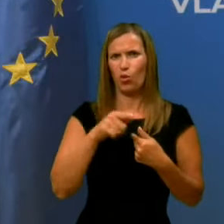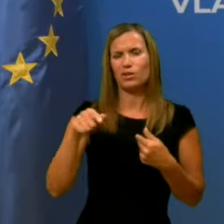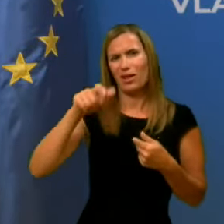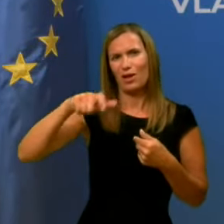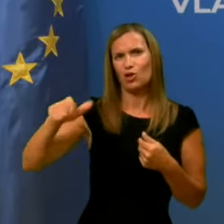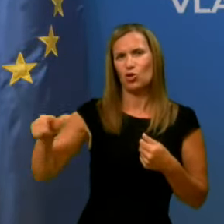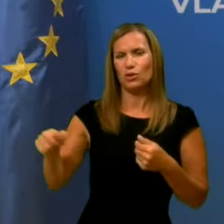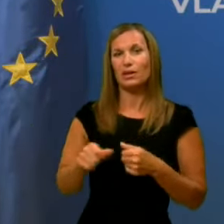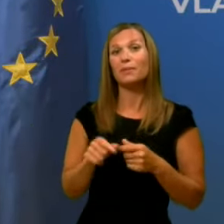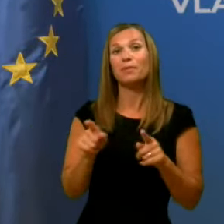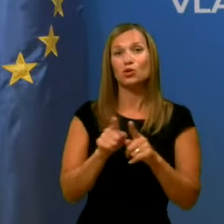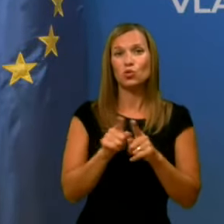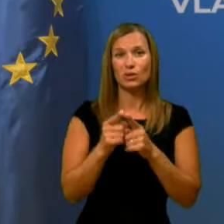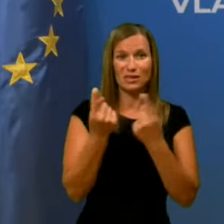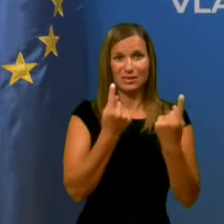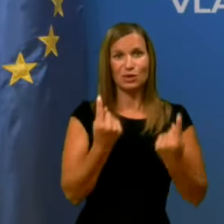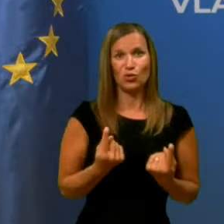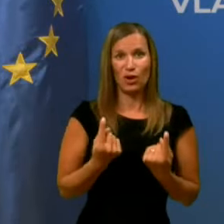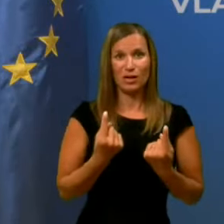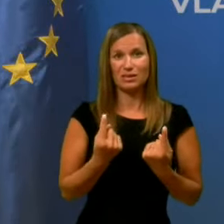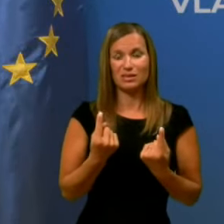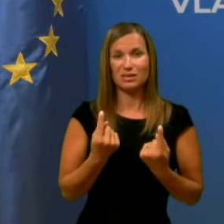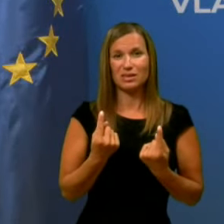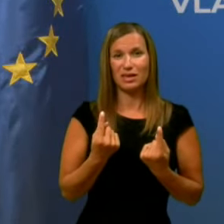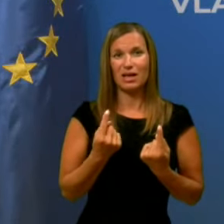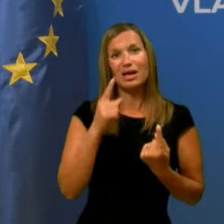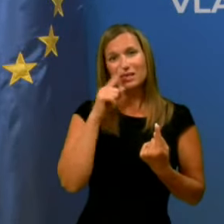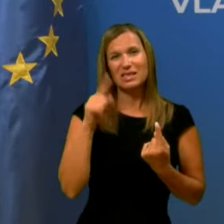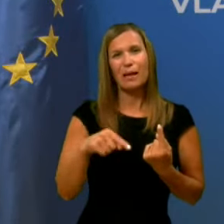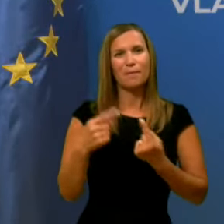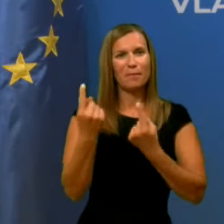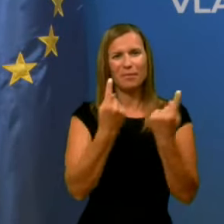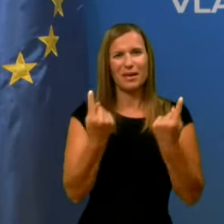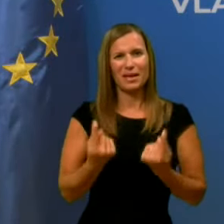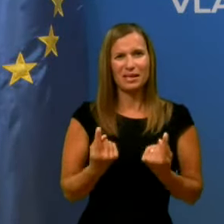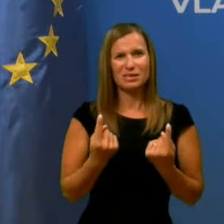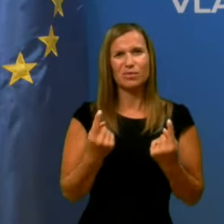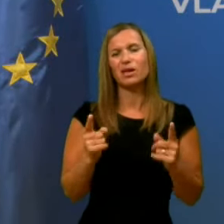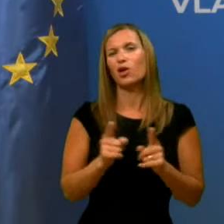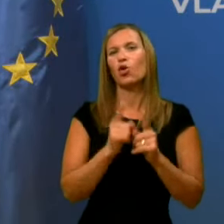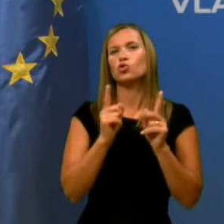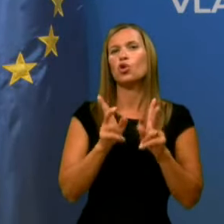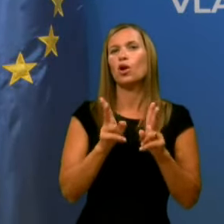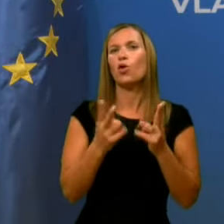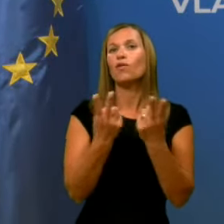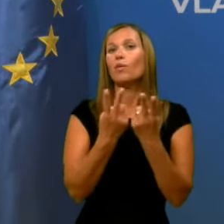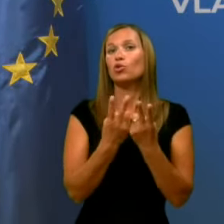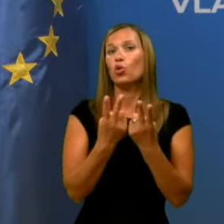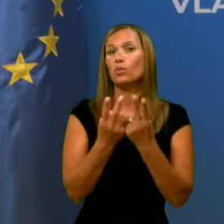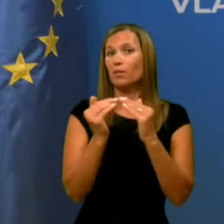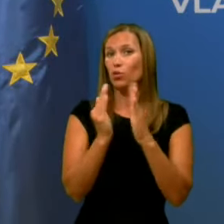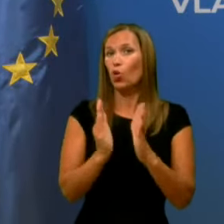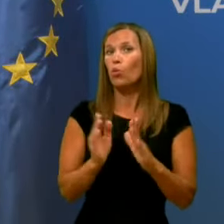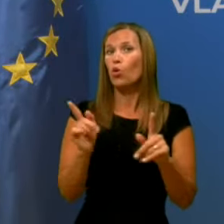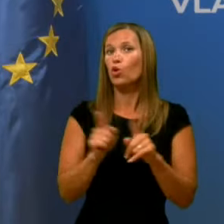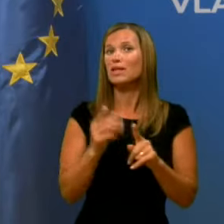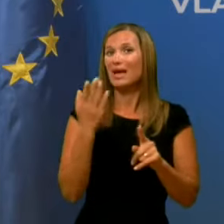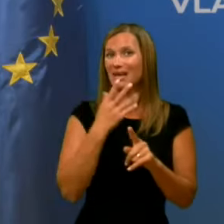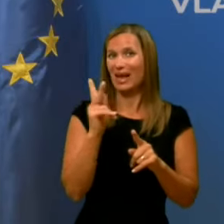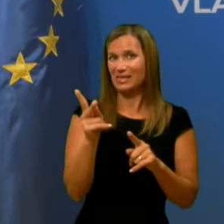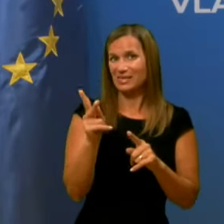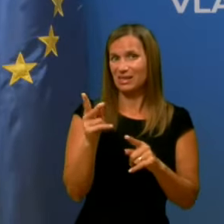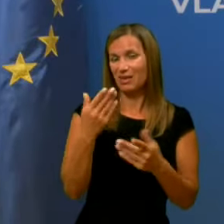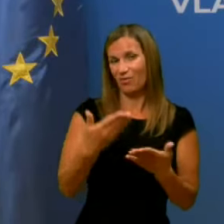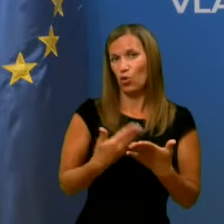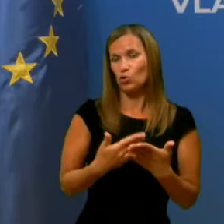razmere, tudi slabe razmere, kot so lahko v podobnem domu, kot je hrastnik v osnovi,